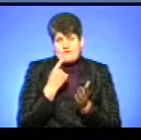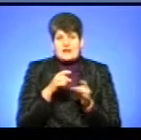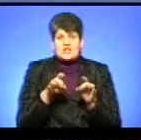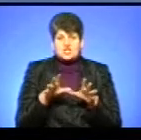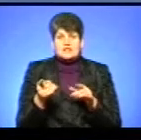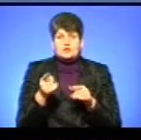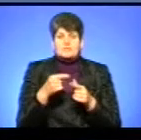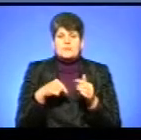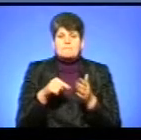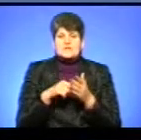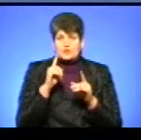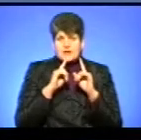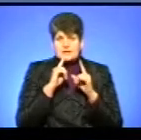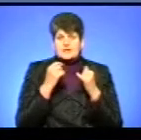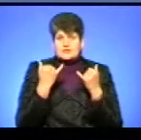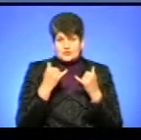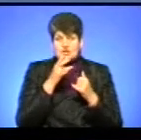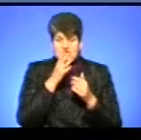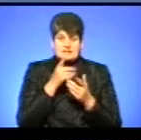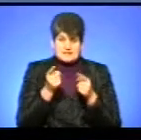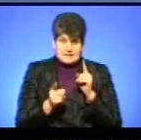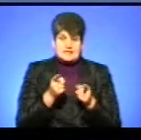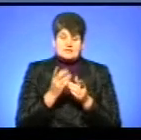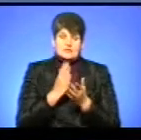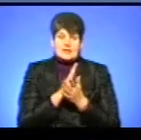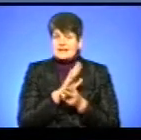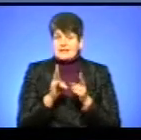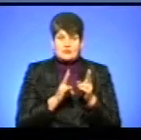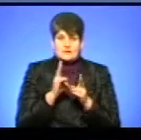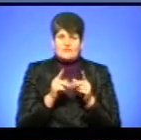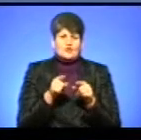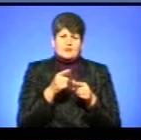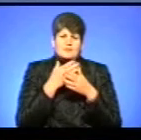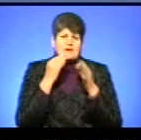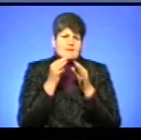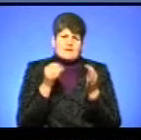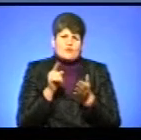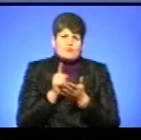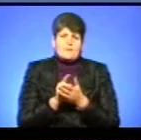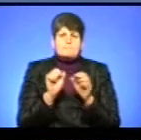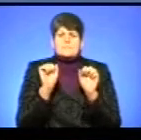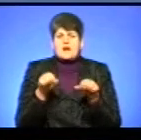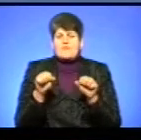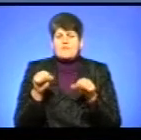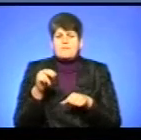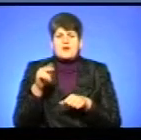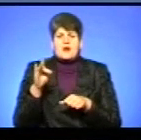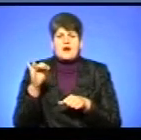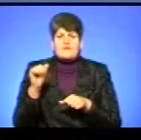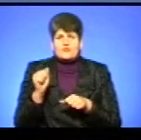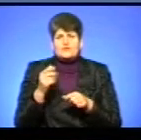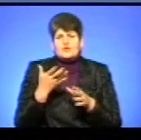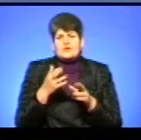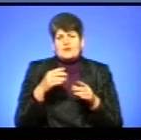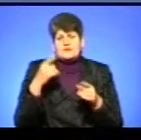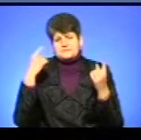Тернопільської міської ради, яке на даний час дійсно існує і не оскаржене, воно не встановлює жодного обов'язку, тільки право, воно є абстрактним і не підлягає до застосування.